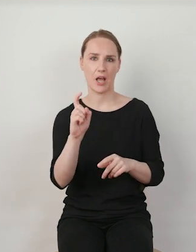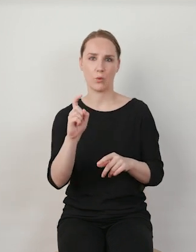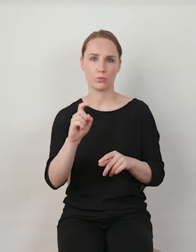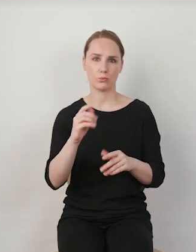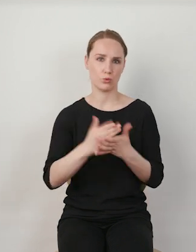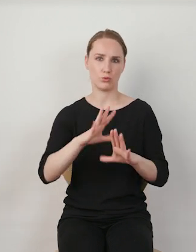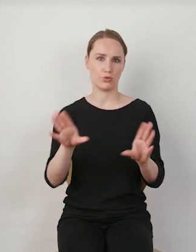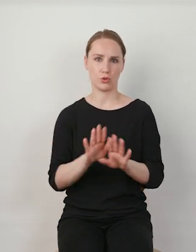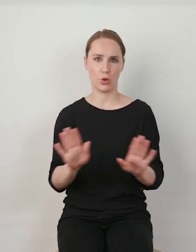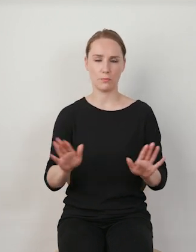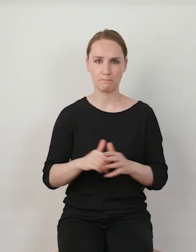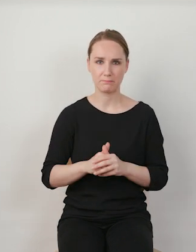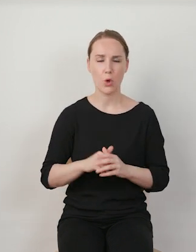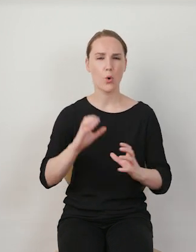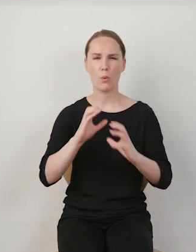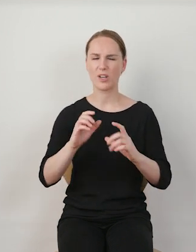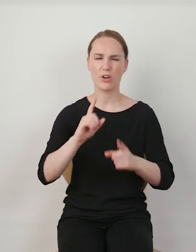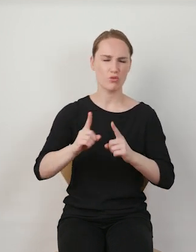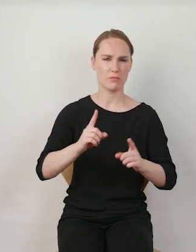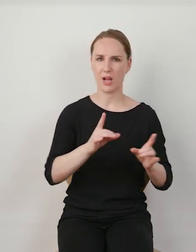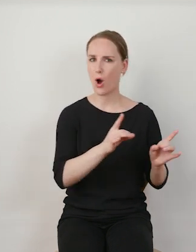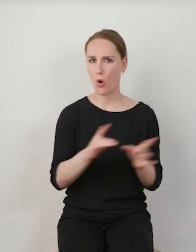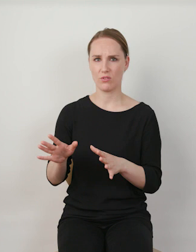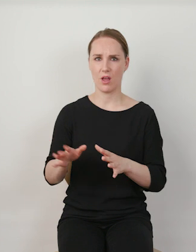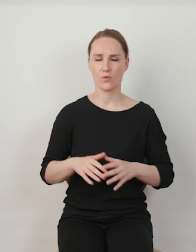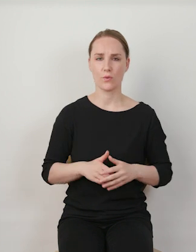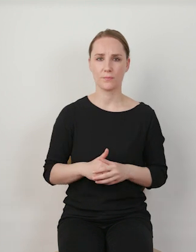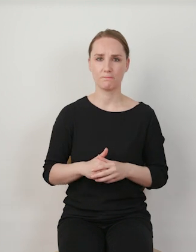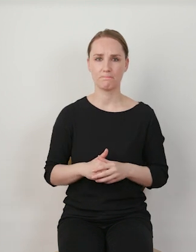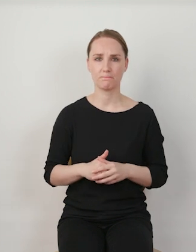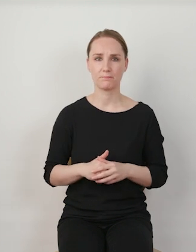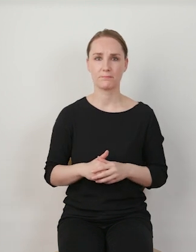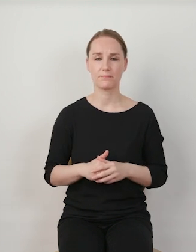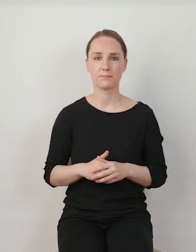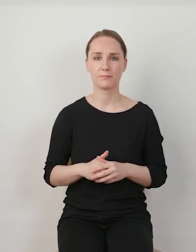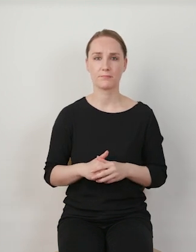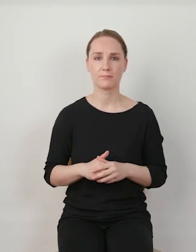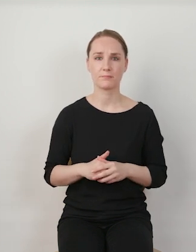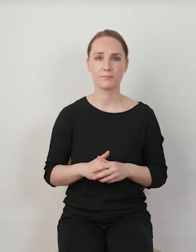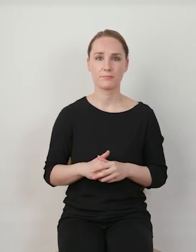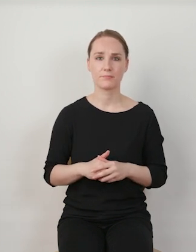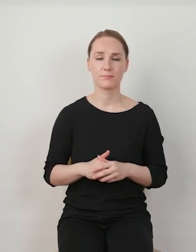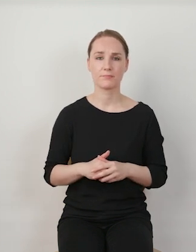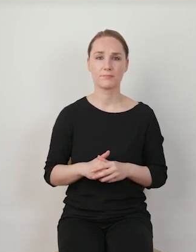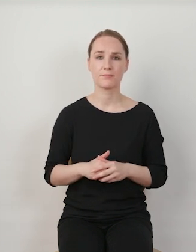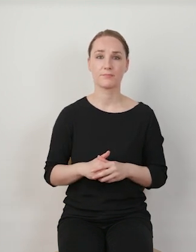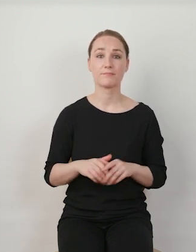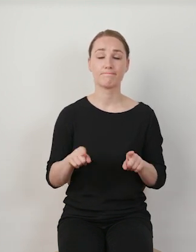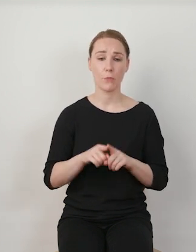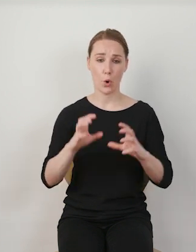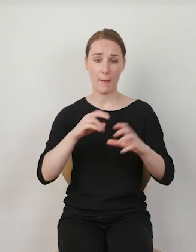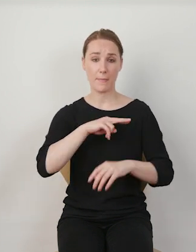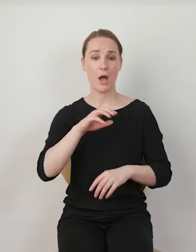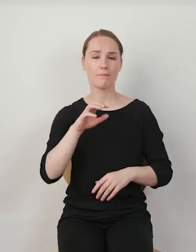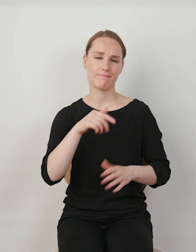Ta komunikacja jest natychmiastowa, ta komunikacja jest bardzo szybka, ta komunikacja sprawia, że tak naprawdę oglądamy właśnie